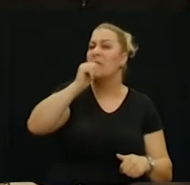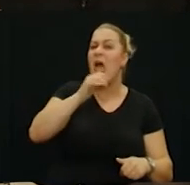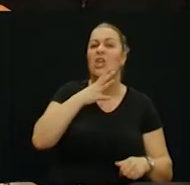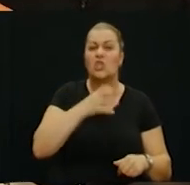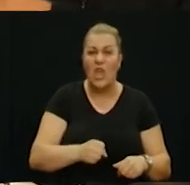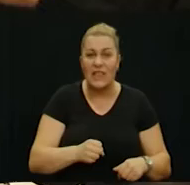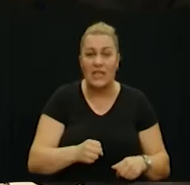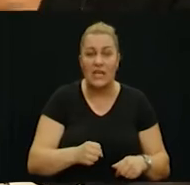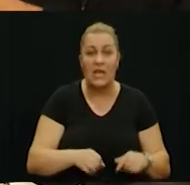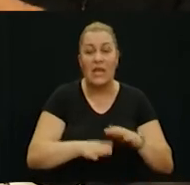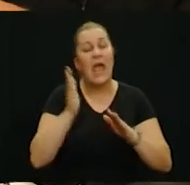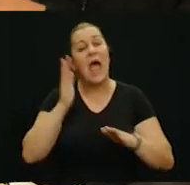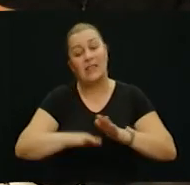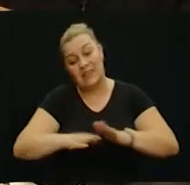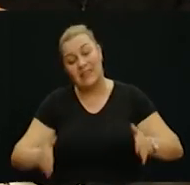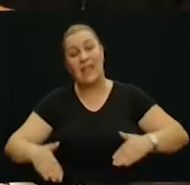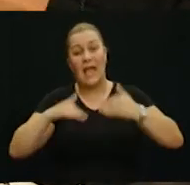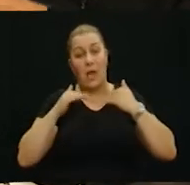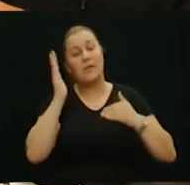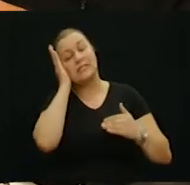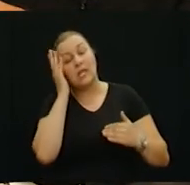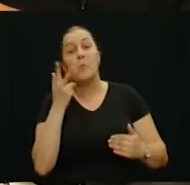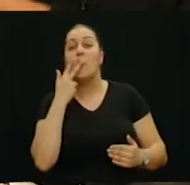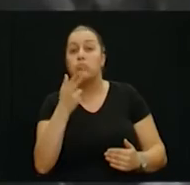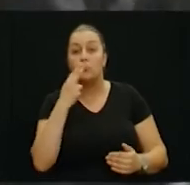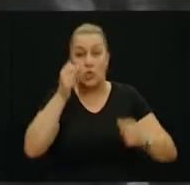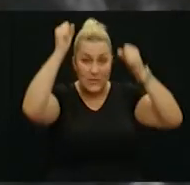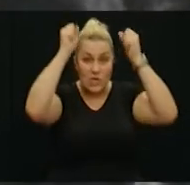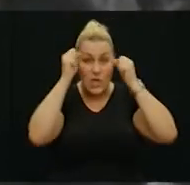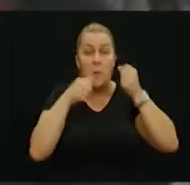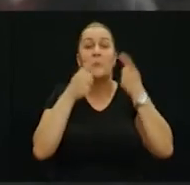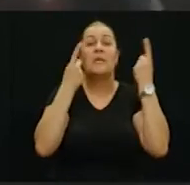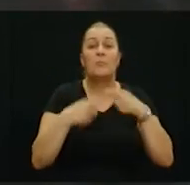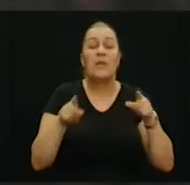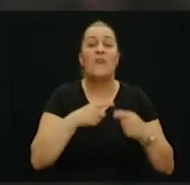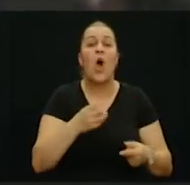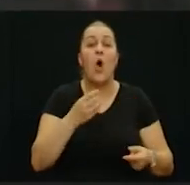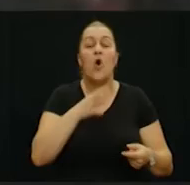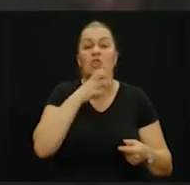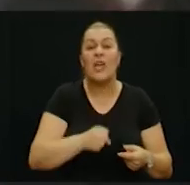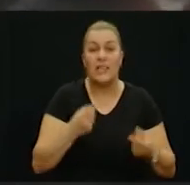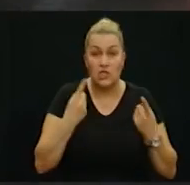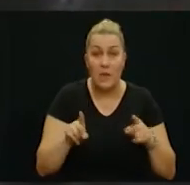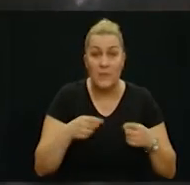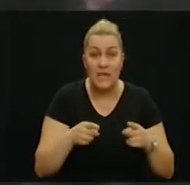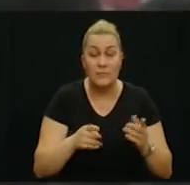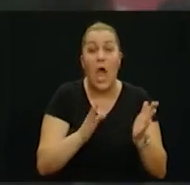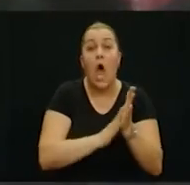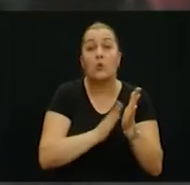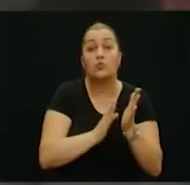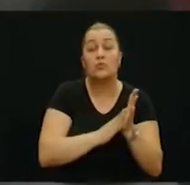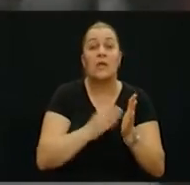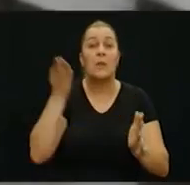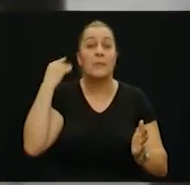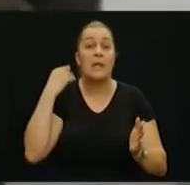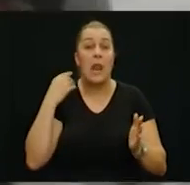pijani četnik na dekama sjedio, pušio cigaretu sa šljemom i pijevao četničke pjesme, a u